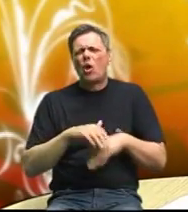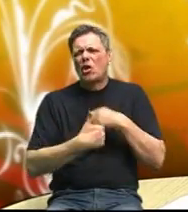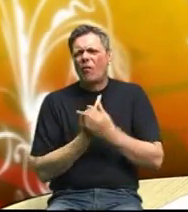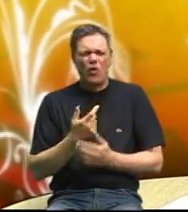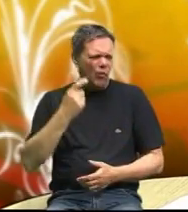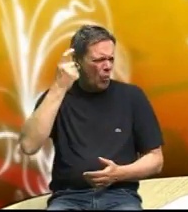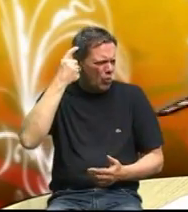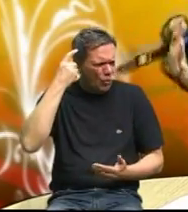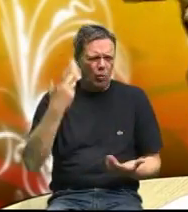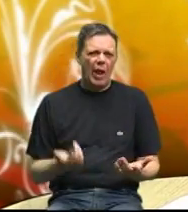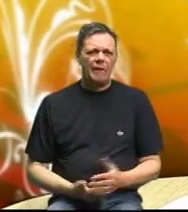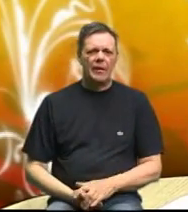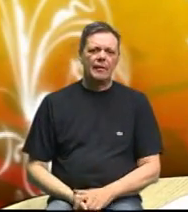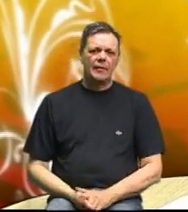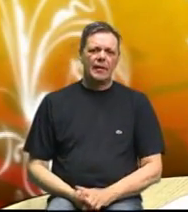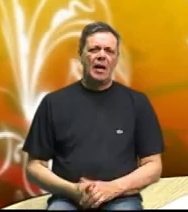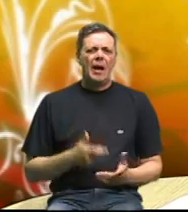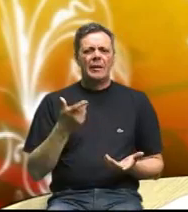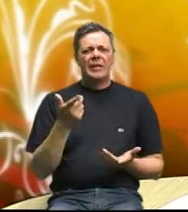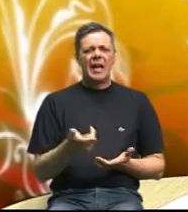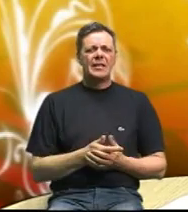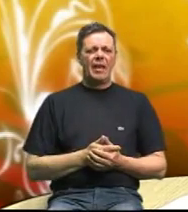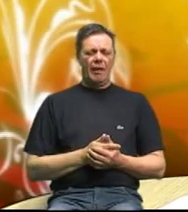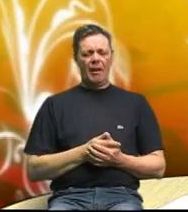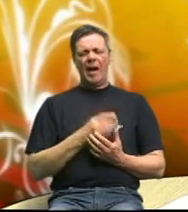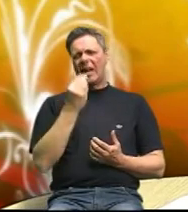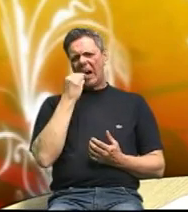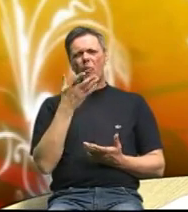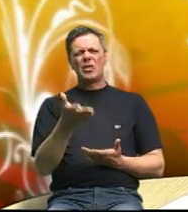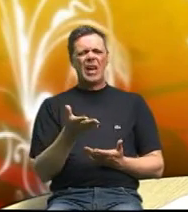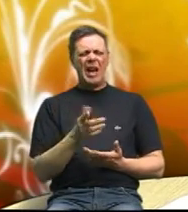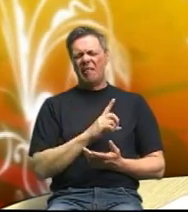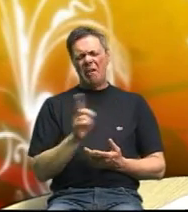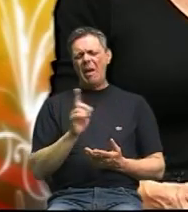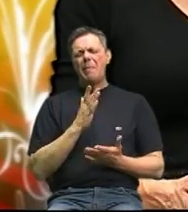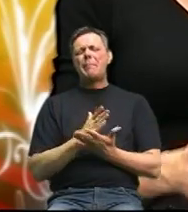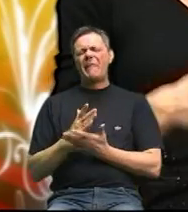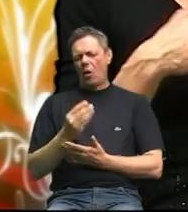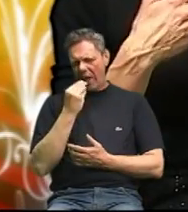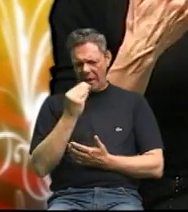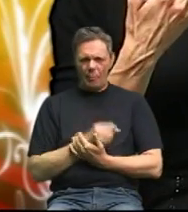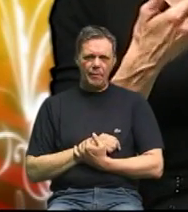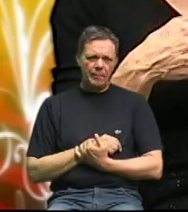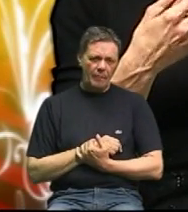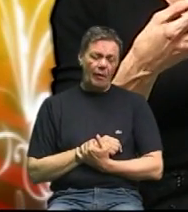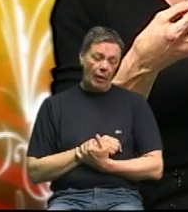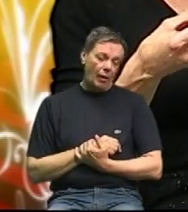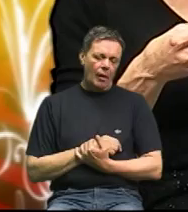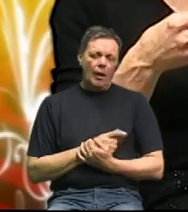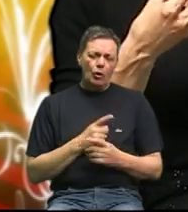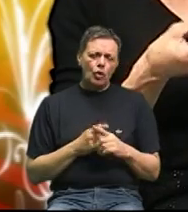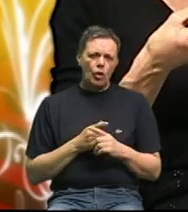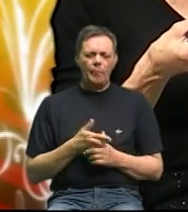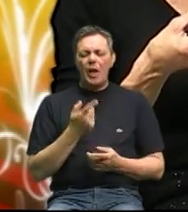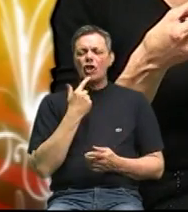glavi u mozgu pa se hrani sa tako brzo potezuću im da pravilno kažete to je ovaj šećer to je